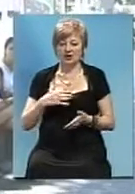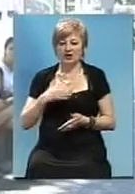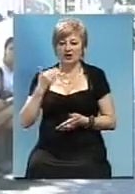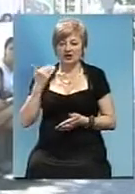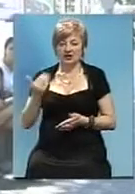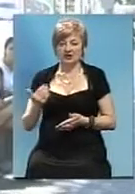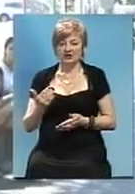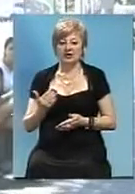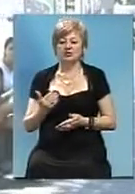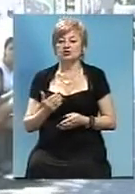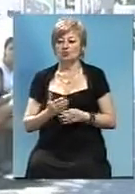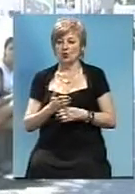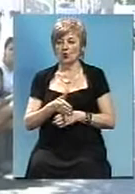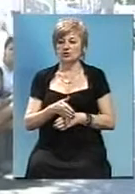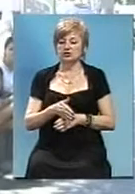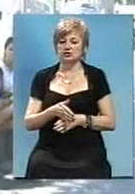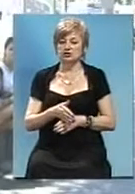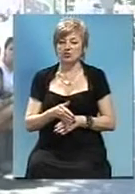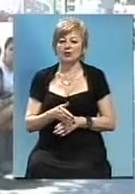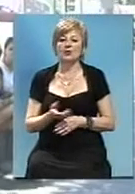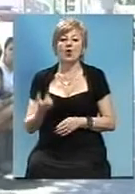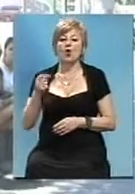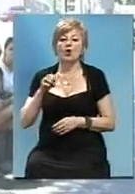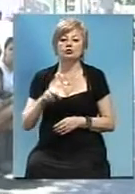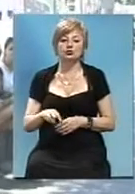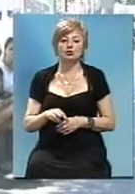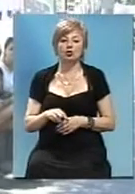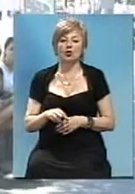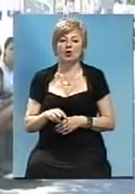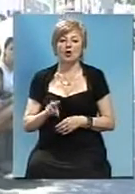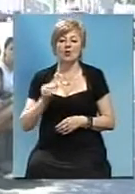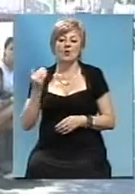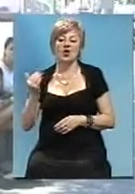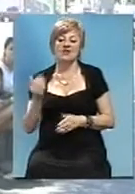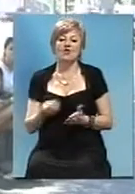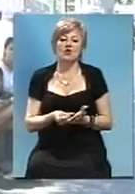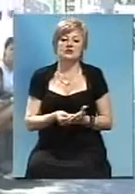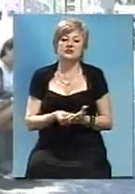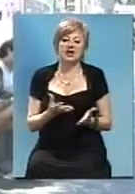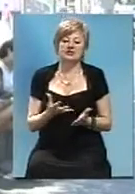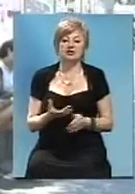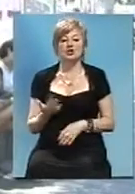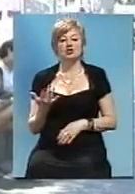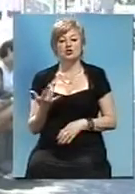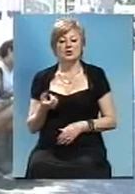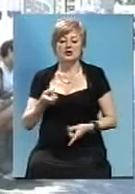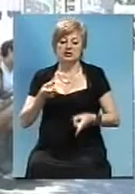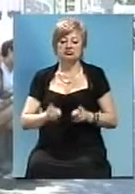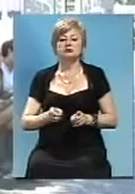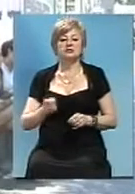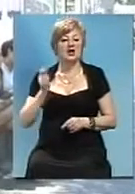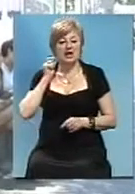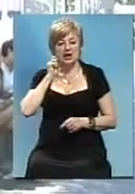спікеру о том, по його оцінці, скільки реально лет